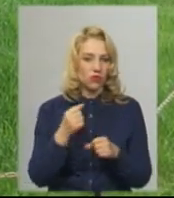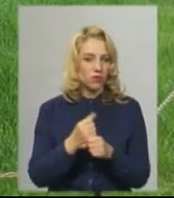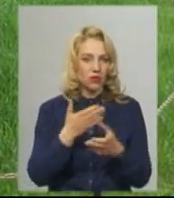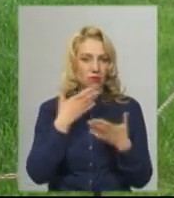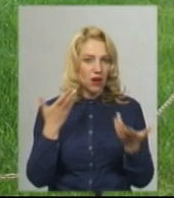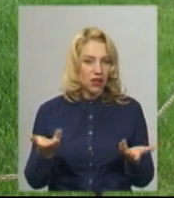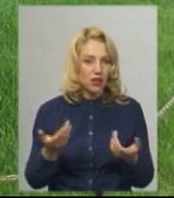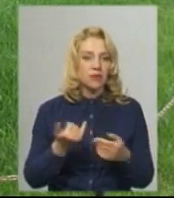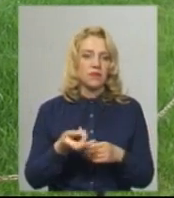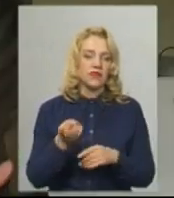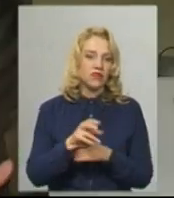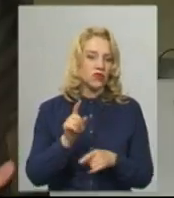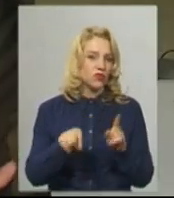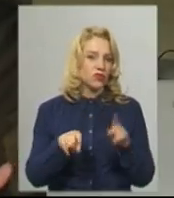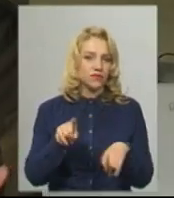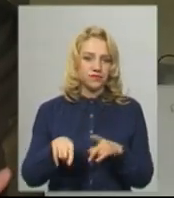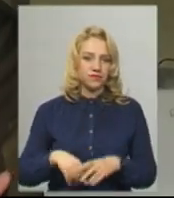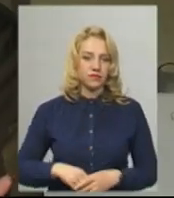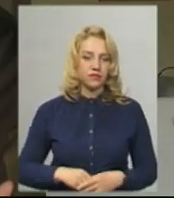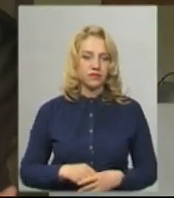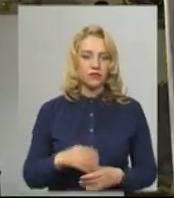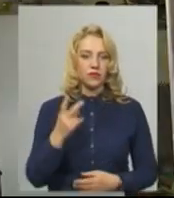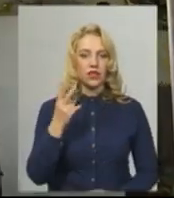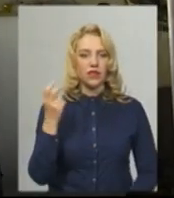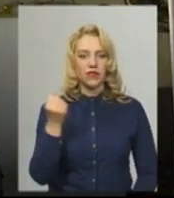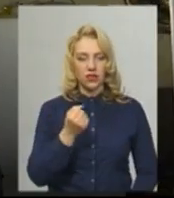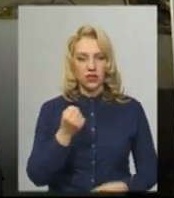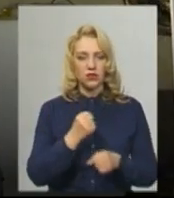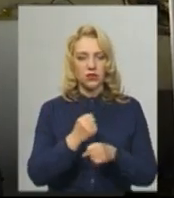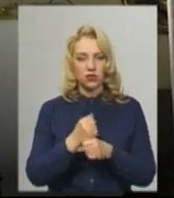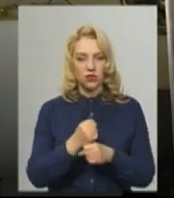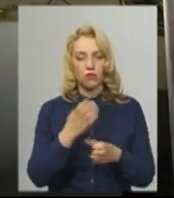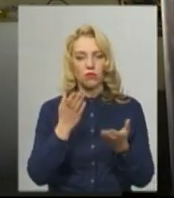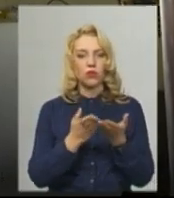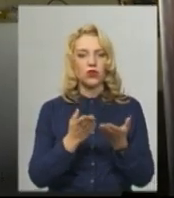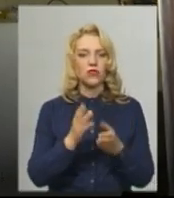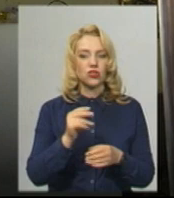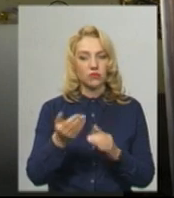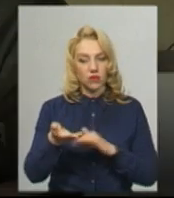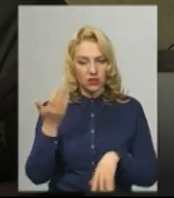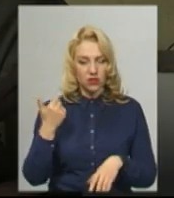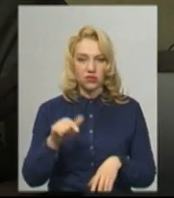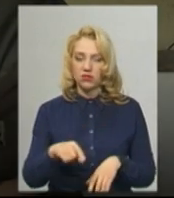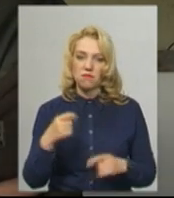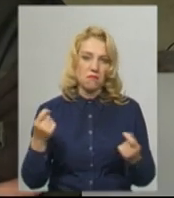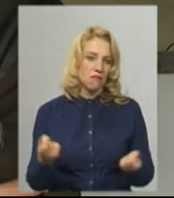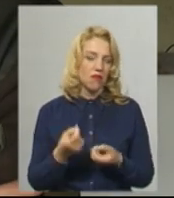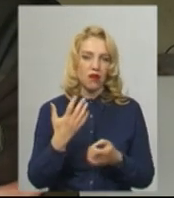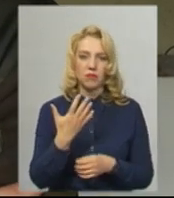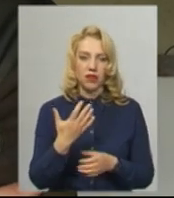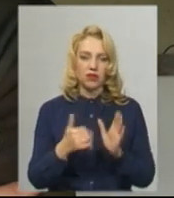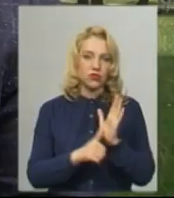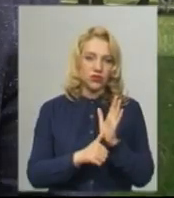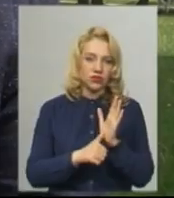немає. Музей відвідують одиниці. Вже другу неділю ми працюємо. Як раніше до карантину, то зараз мало. П'ять, шість,